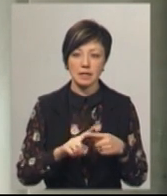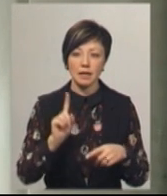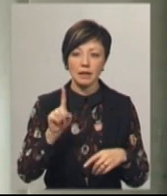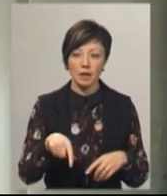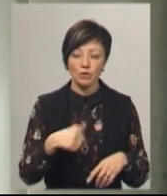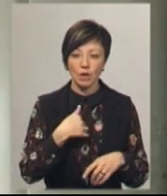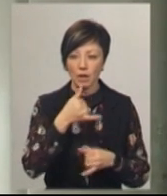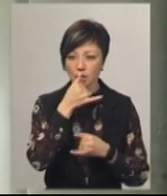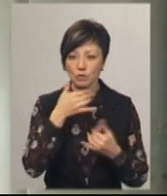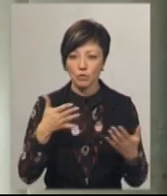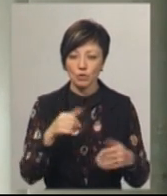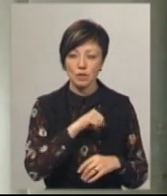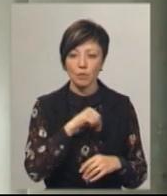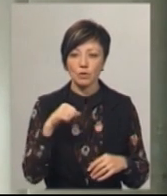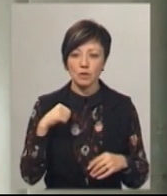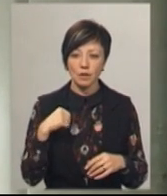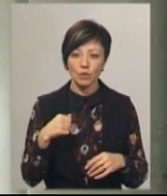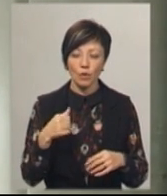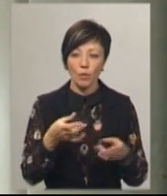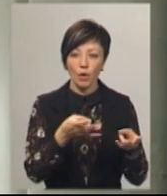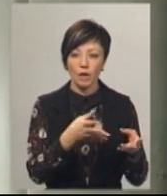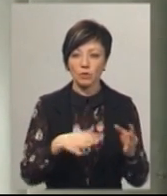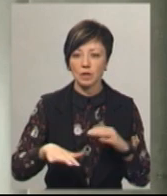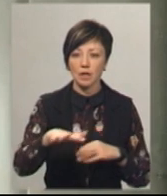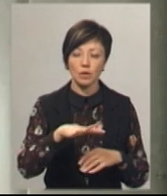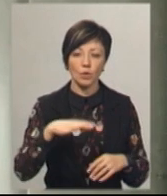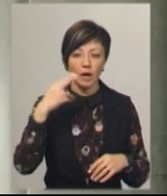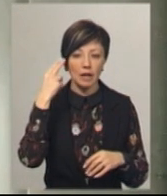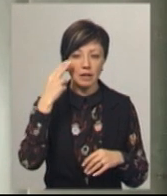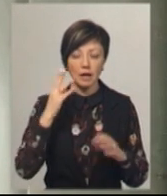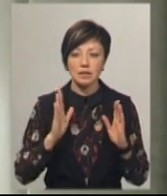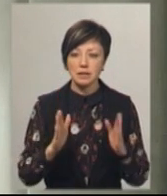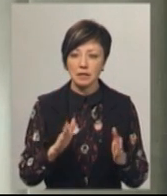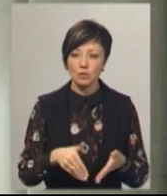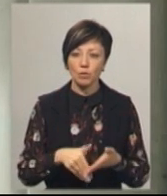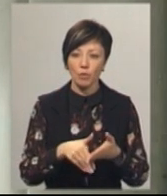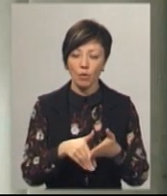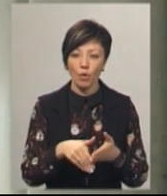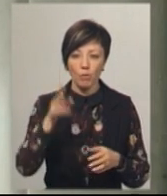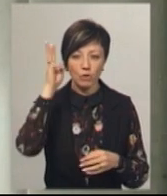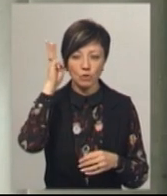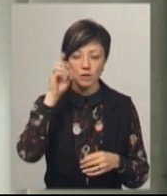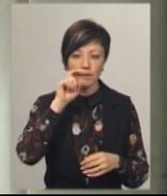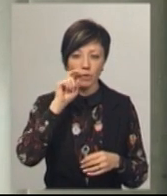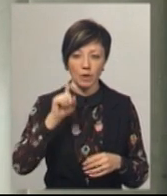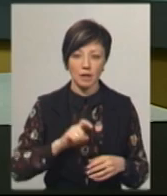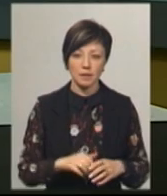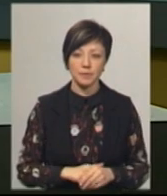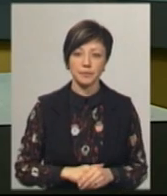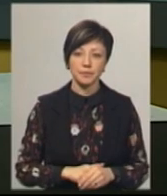що я не зможу самостійно покинути територію Китає, тільки за допомогою посольства України.